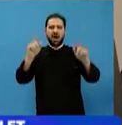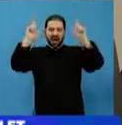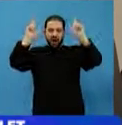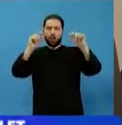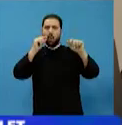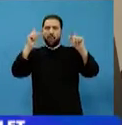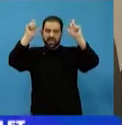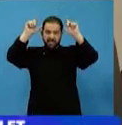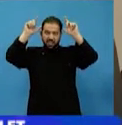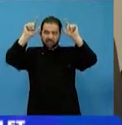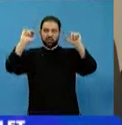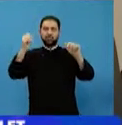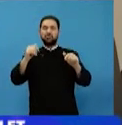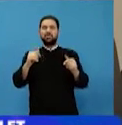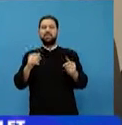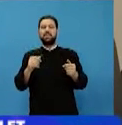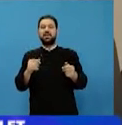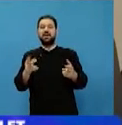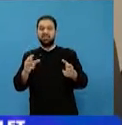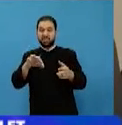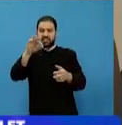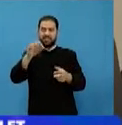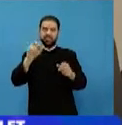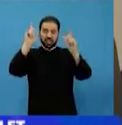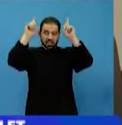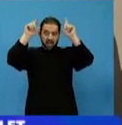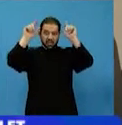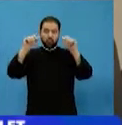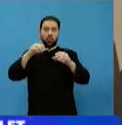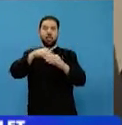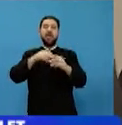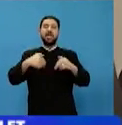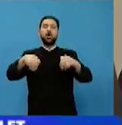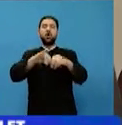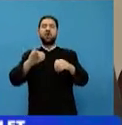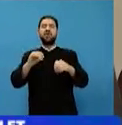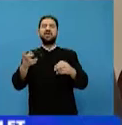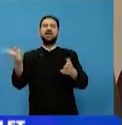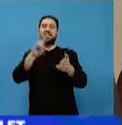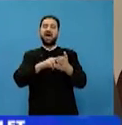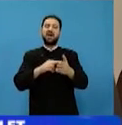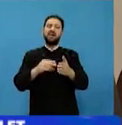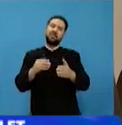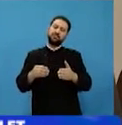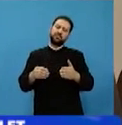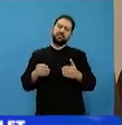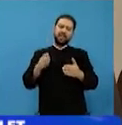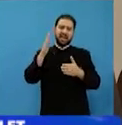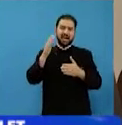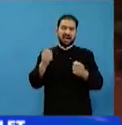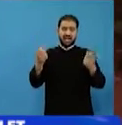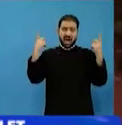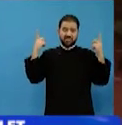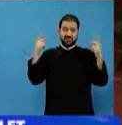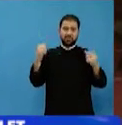vrăjmașul în noi, prin neînlăturarea păcatului. Iar în ultima parte, a cincea, acest